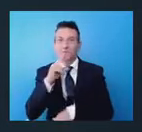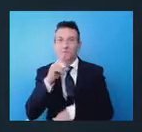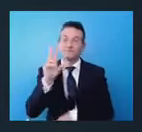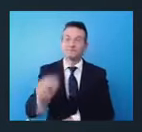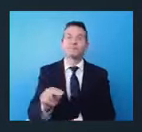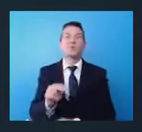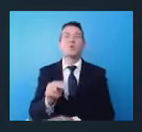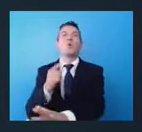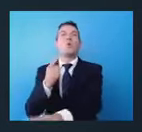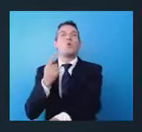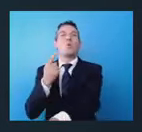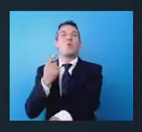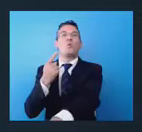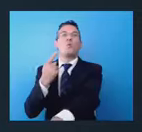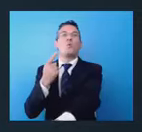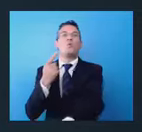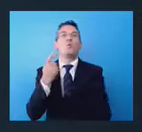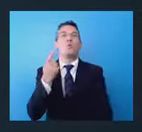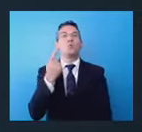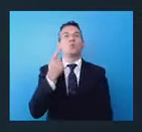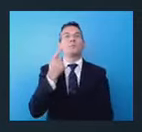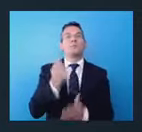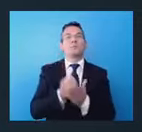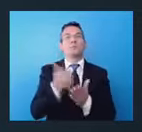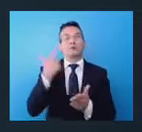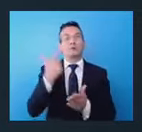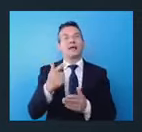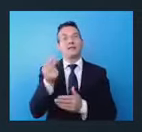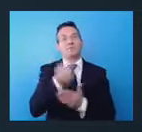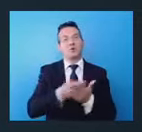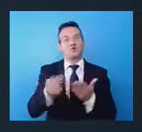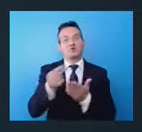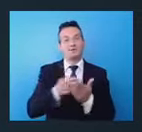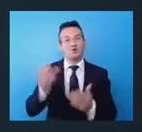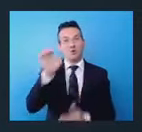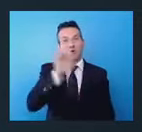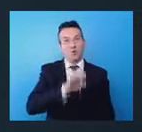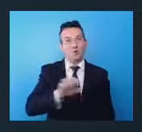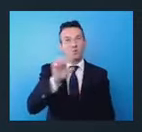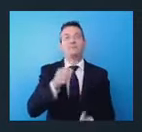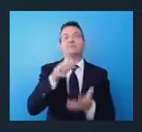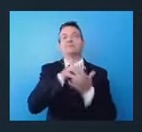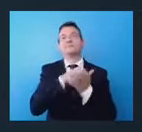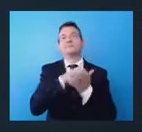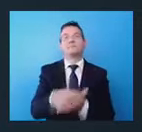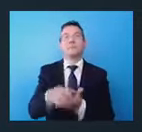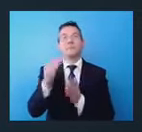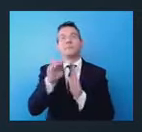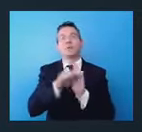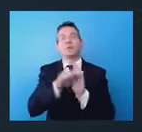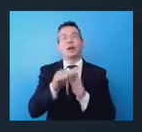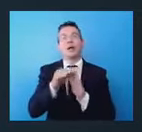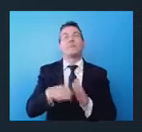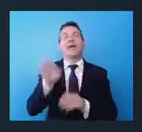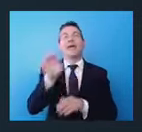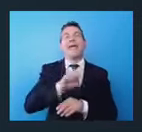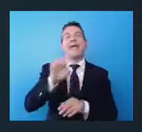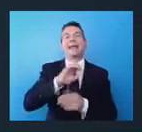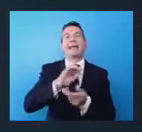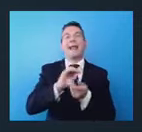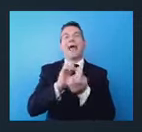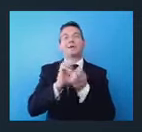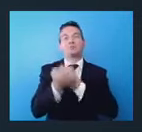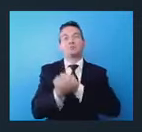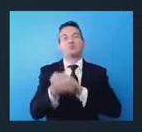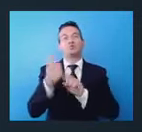ad un importante progetto, un progetto europeo finanziato nell'ambito del programma Erasmus Plus, precedente programmazione,